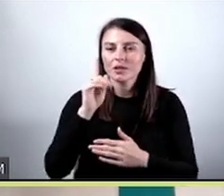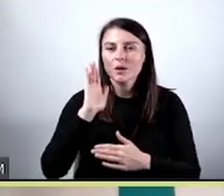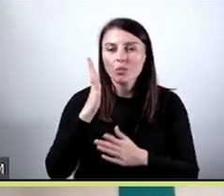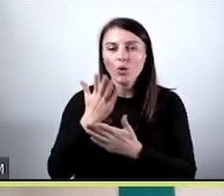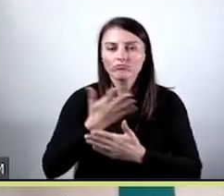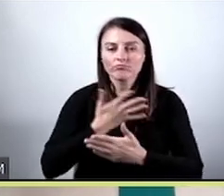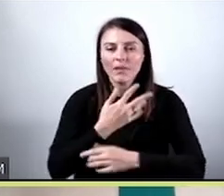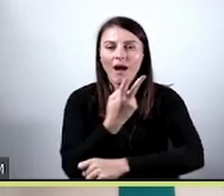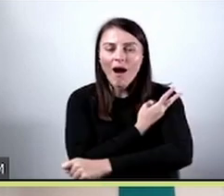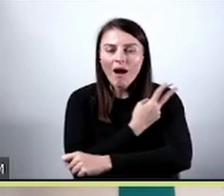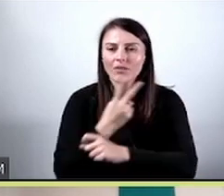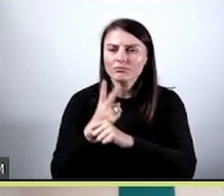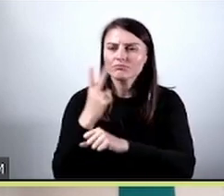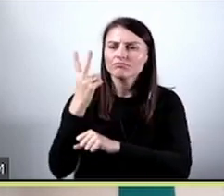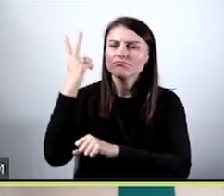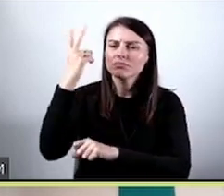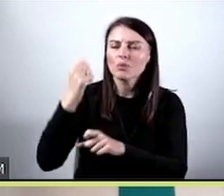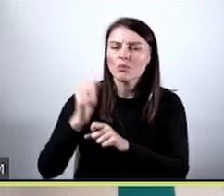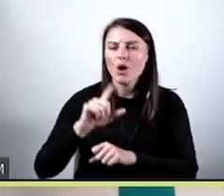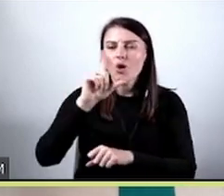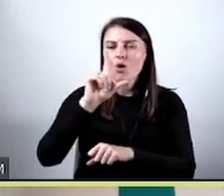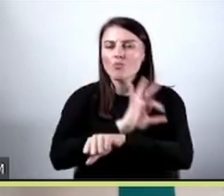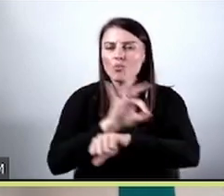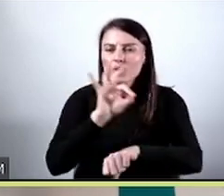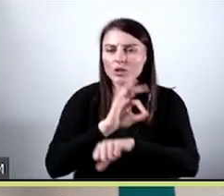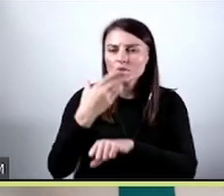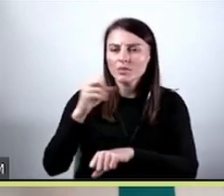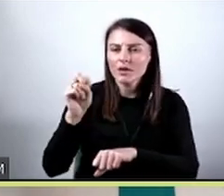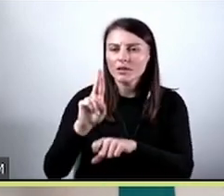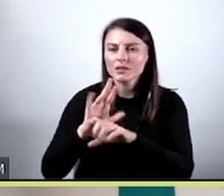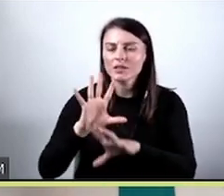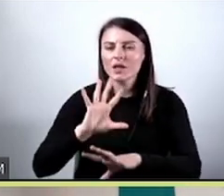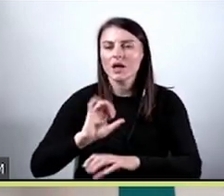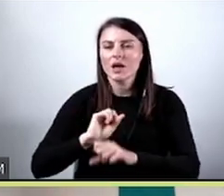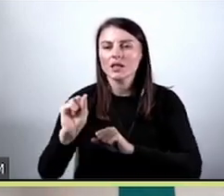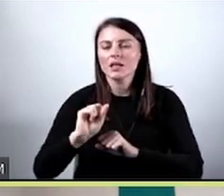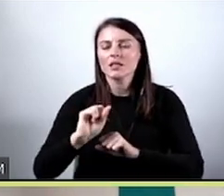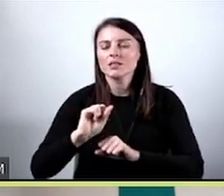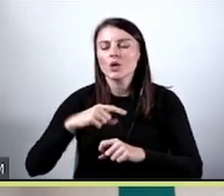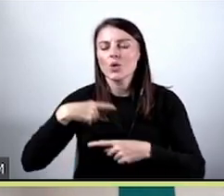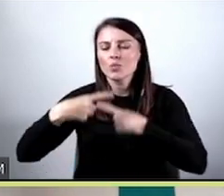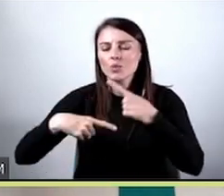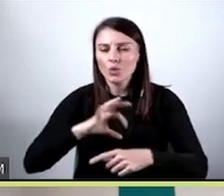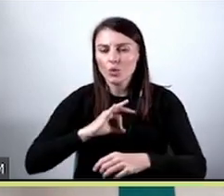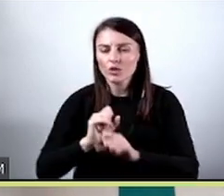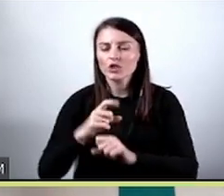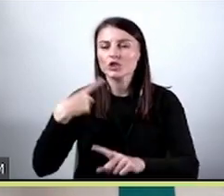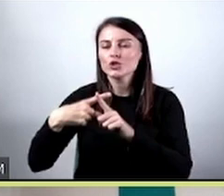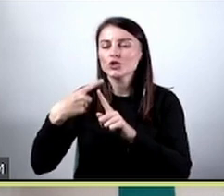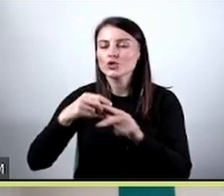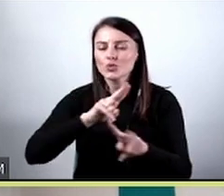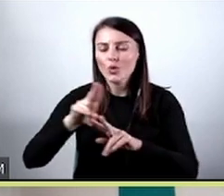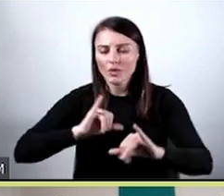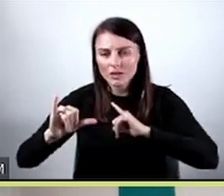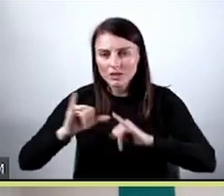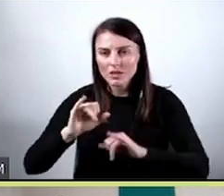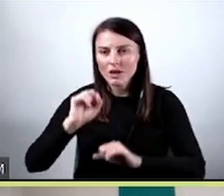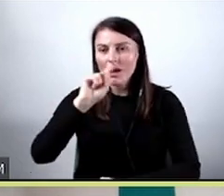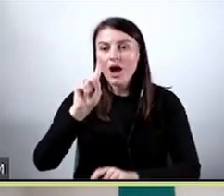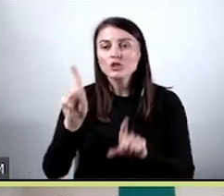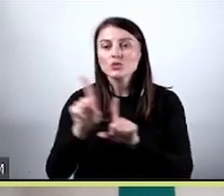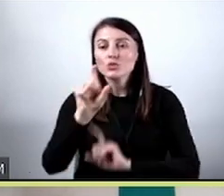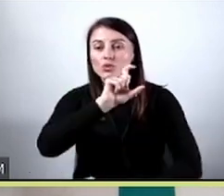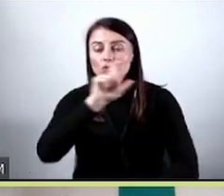awansować. Byłam project managerem, product ownerem, zastępcą dyrektora, w końcu członkiem zarządu. Aż do pewnego